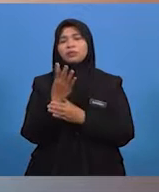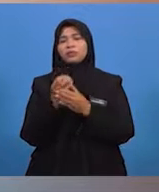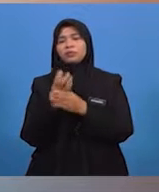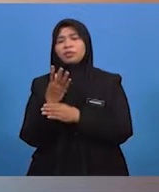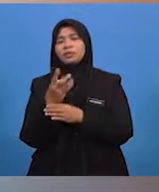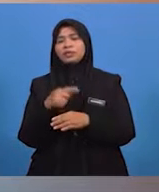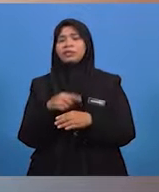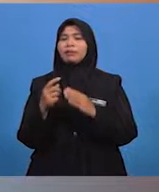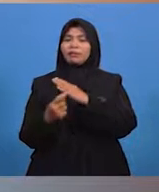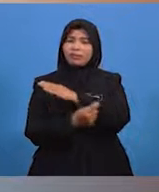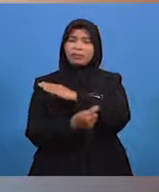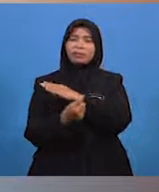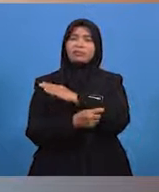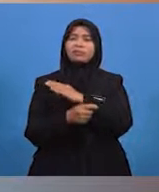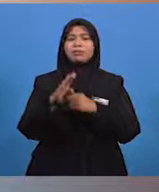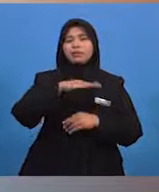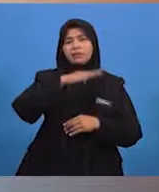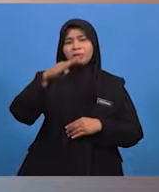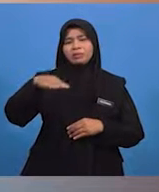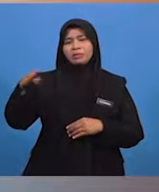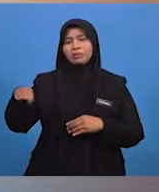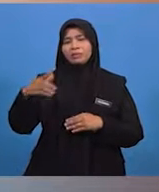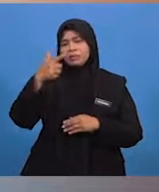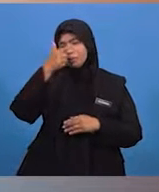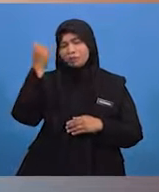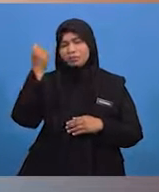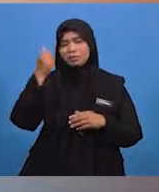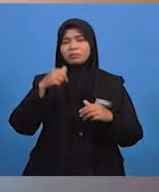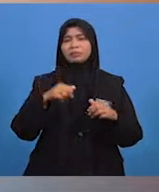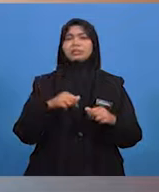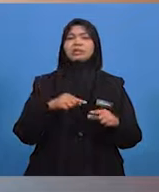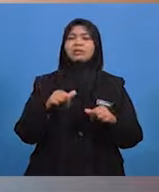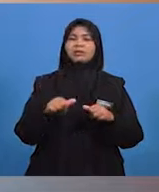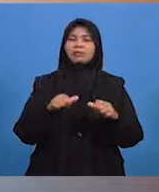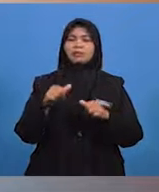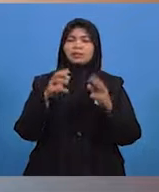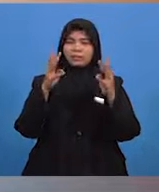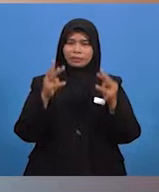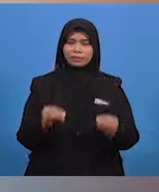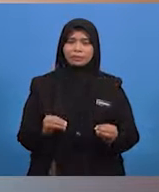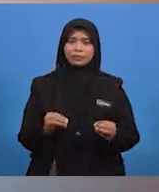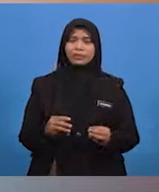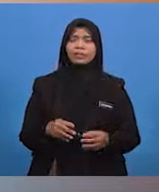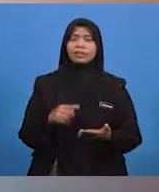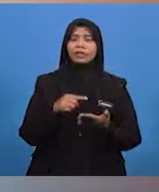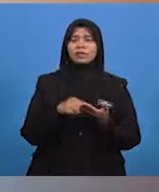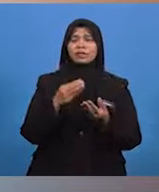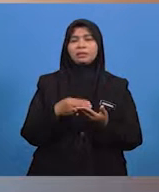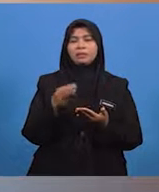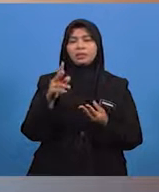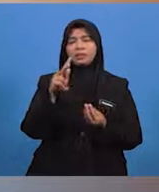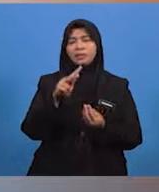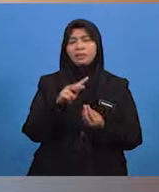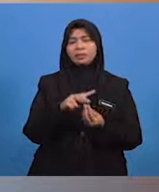lering-lering bukit akibat kegiatan manusia. Keadaan ini turut memberi kesan dan mengundang kejadian